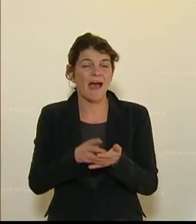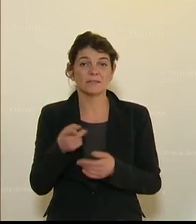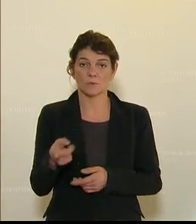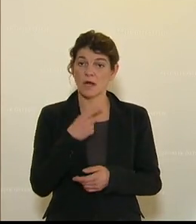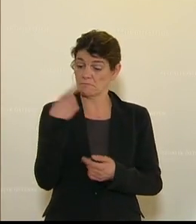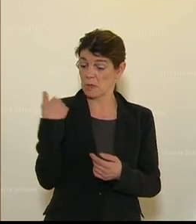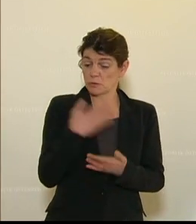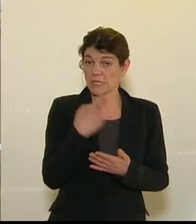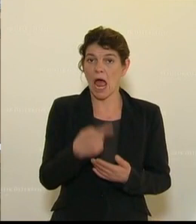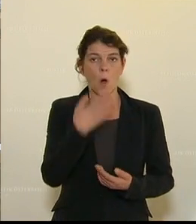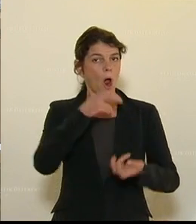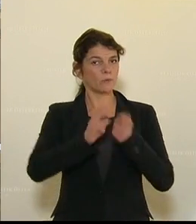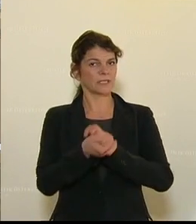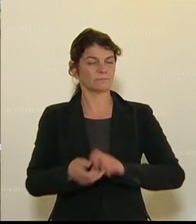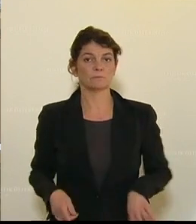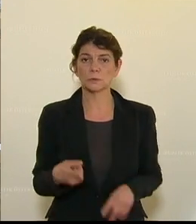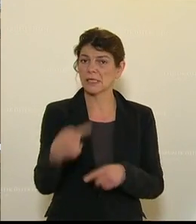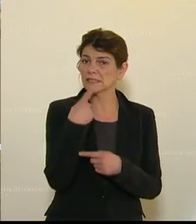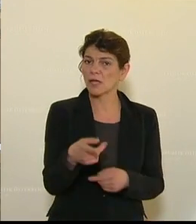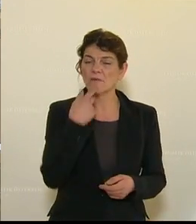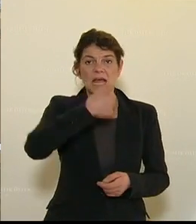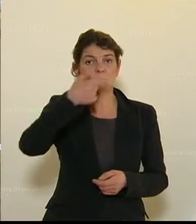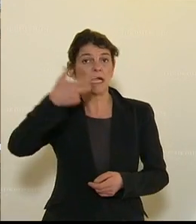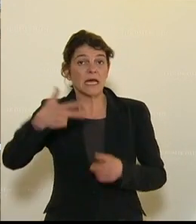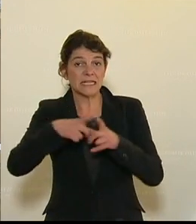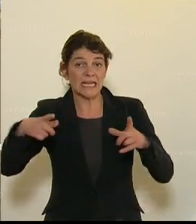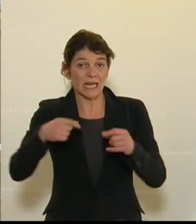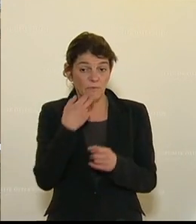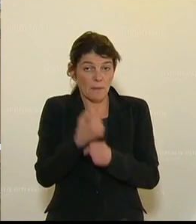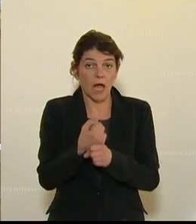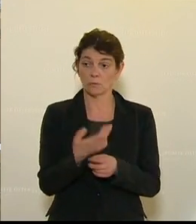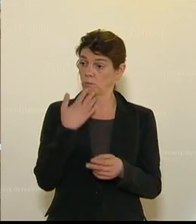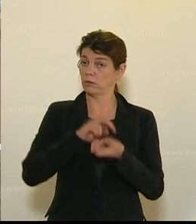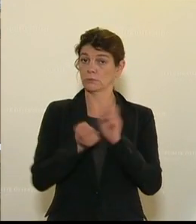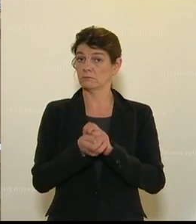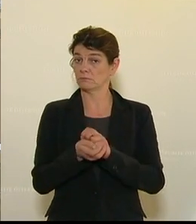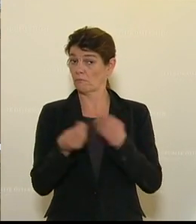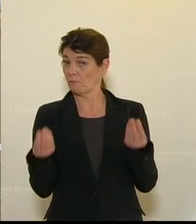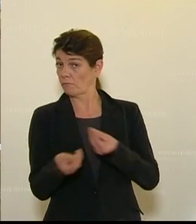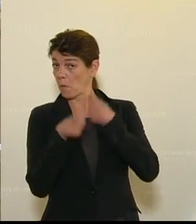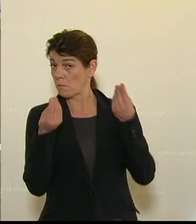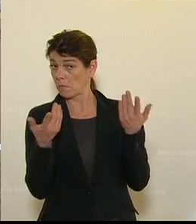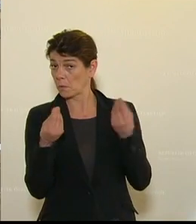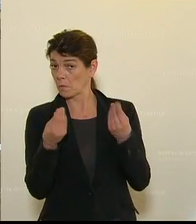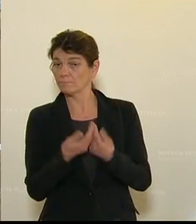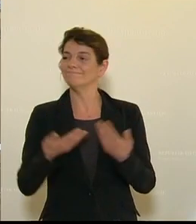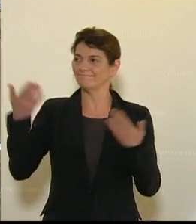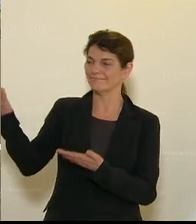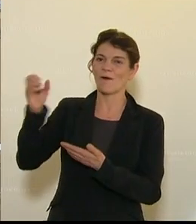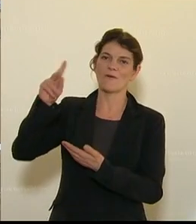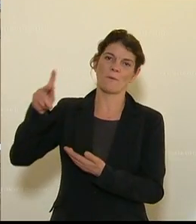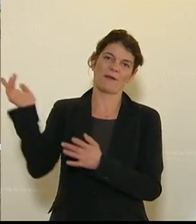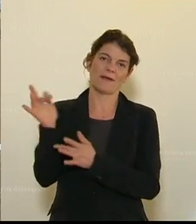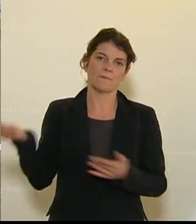nicht umgesetzt. Sie haben angekündigt, das 1-2-3-Ticket nicht umgesetzt. Woran scheitert es? An der ÖVP.